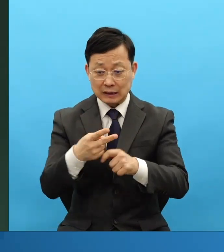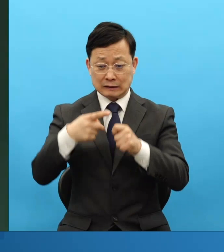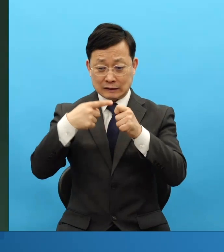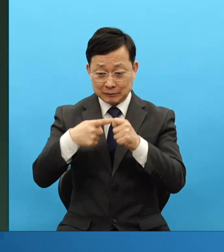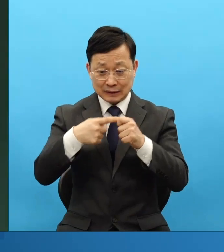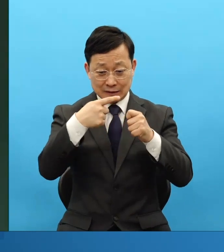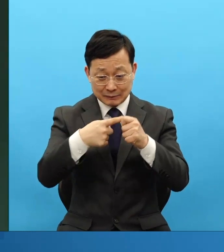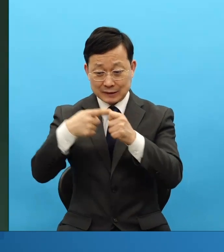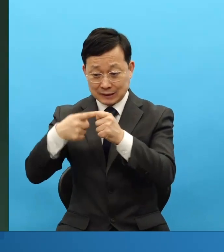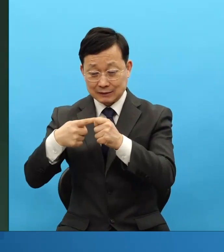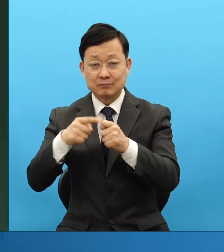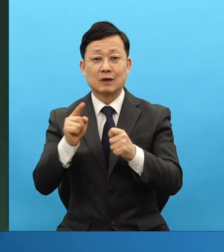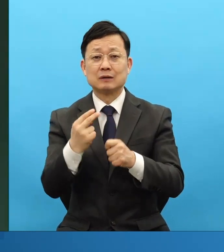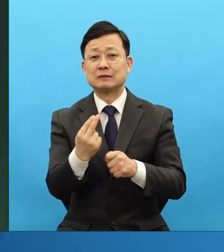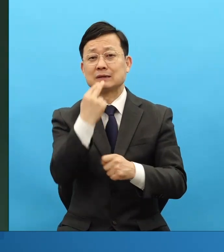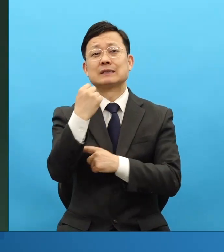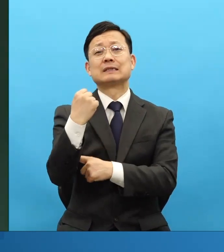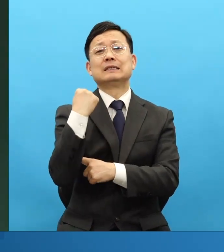이겁니다.